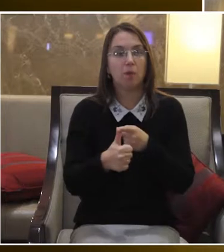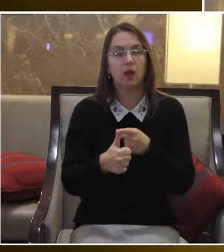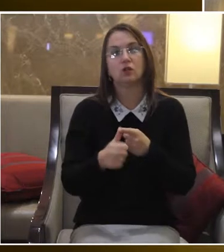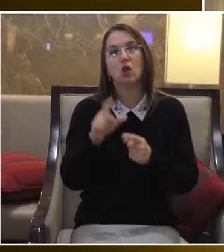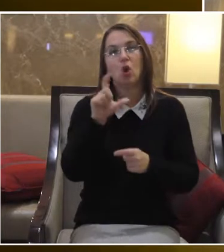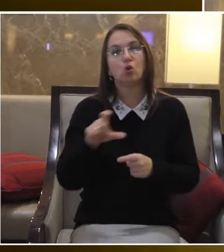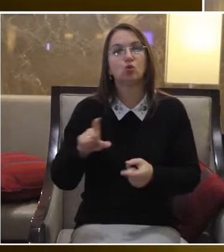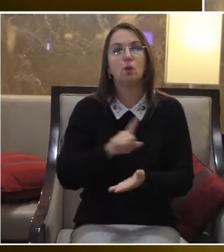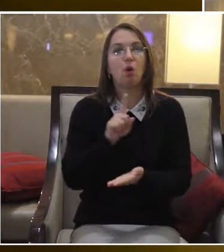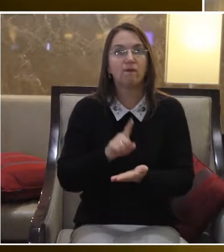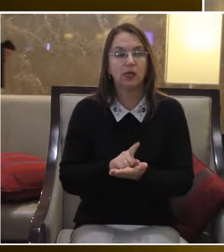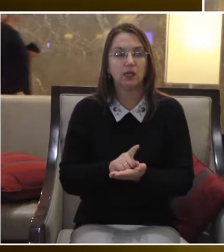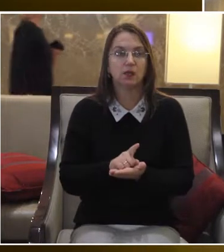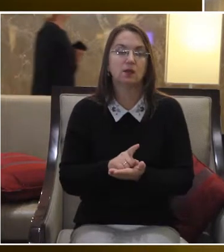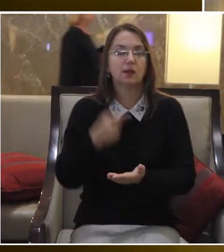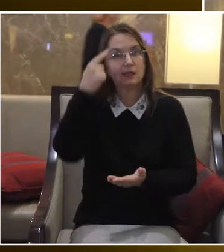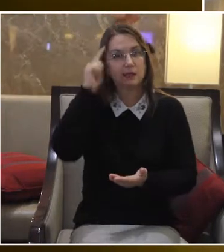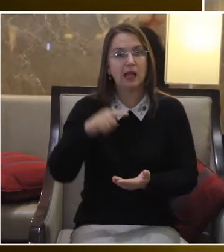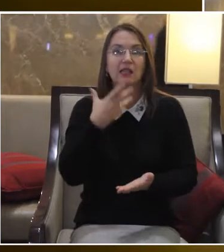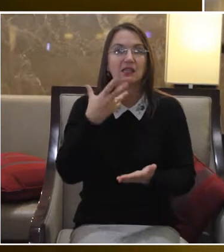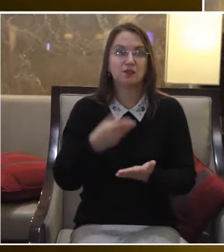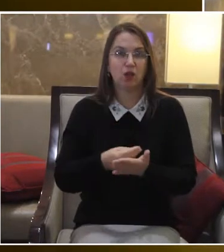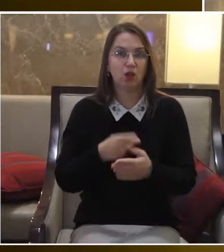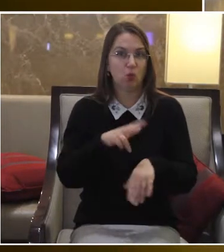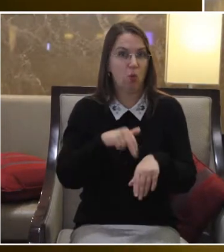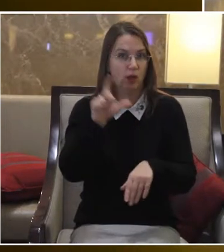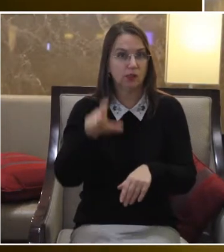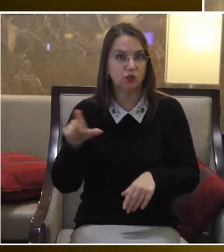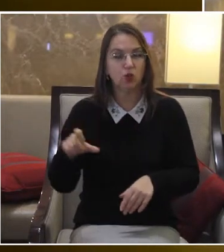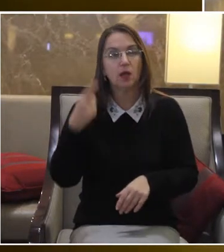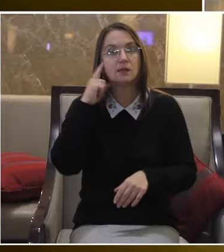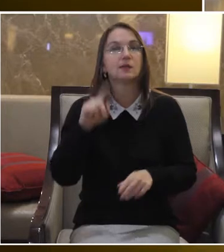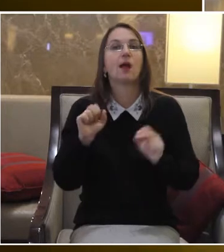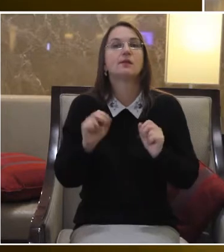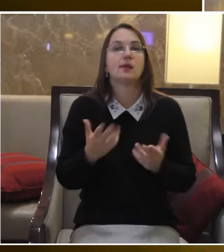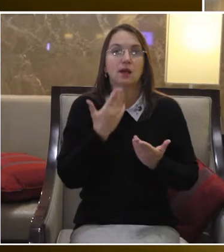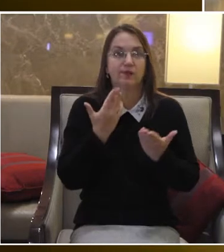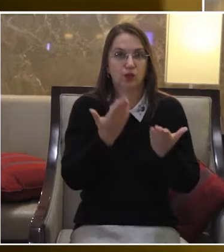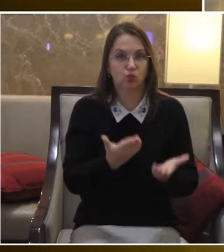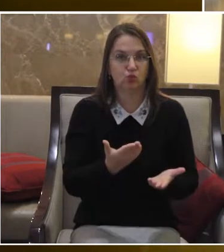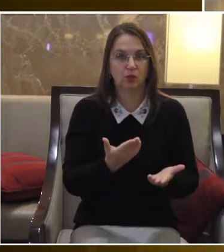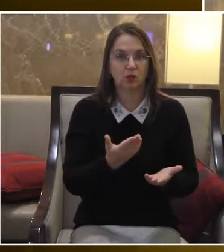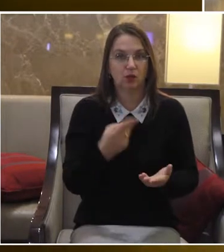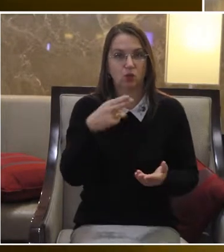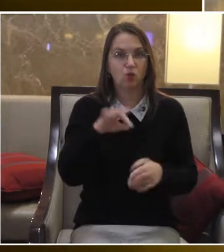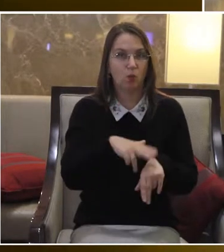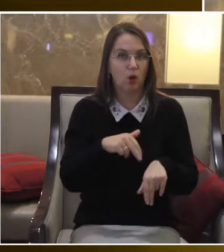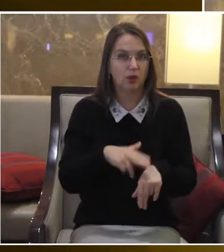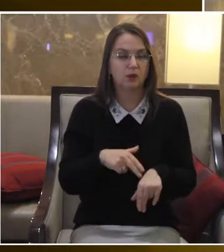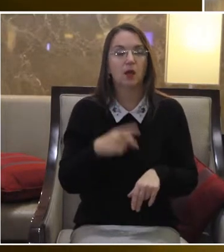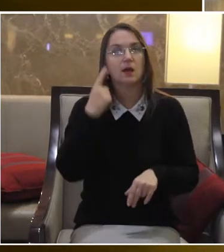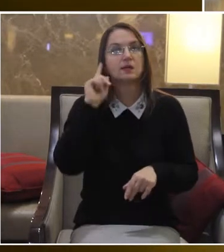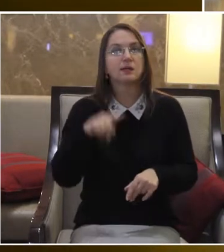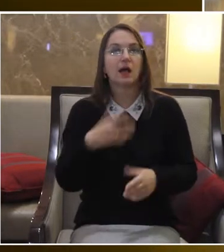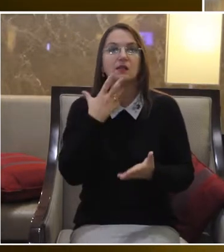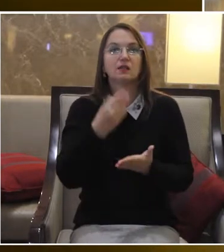знати свою поліцію, знати, як до неї звернутися Знати, наприклад, свого дільничного,